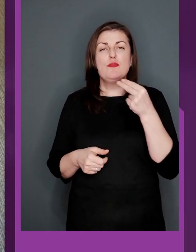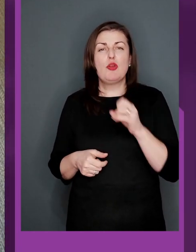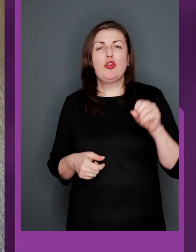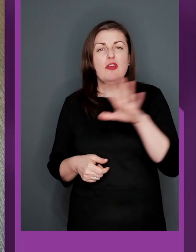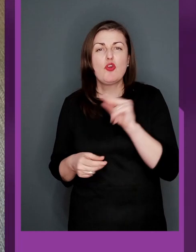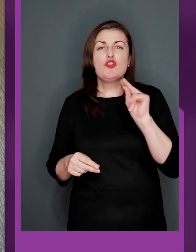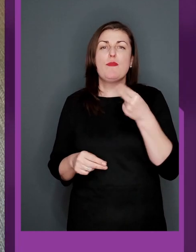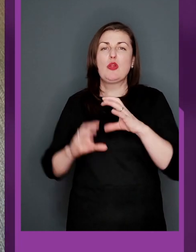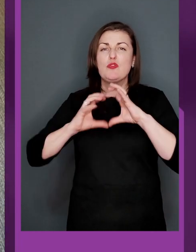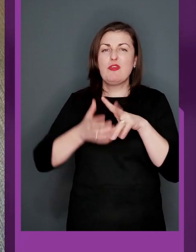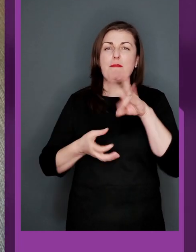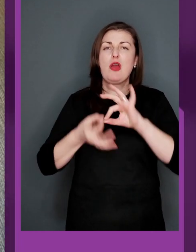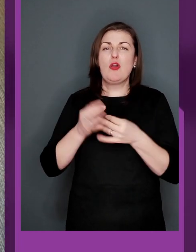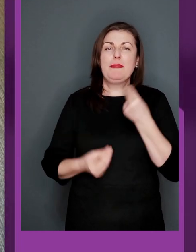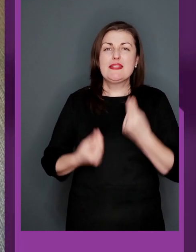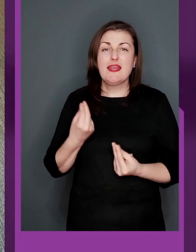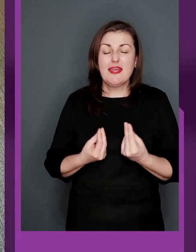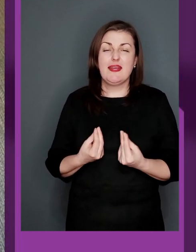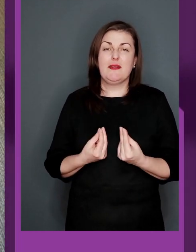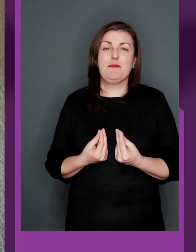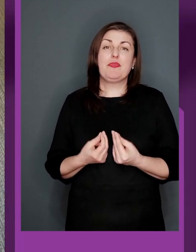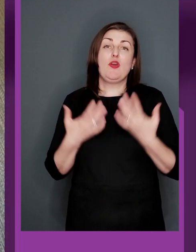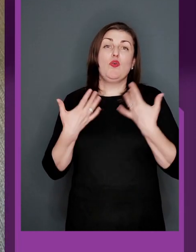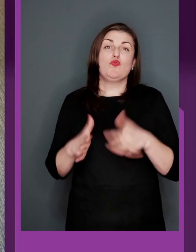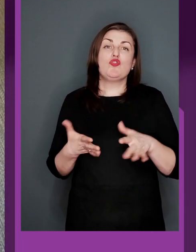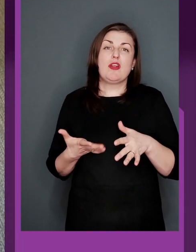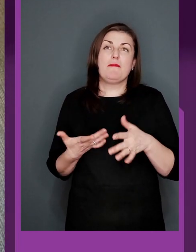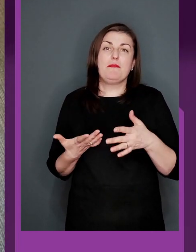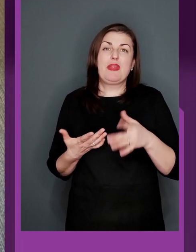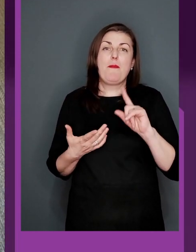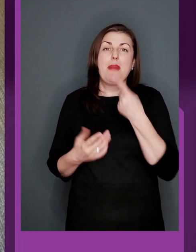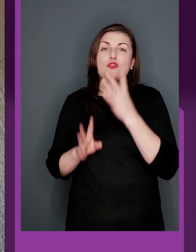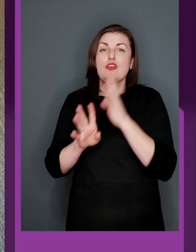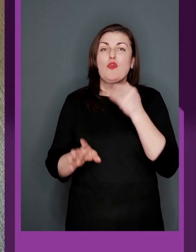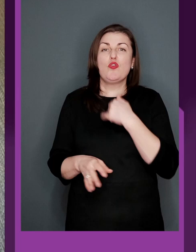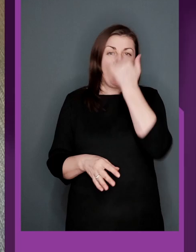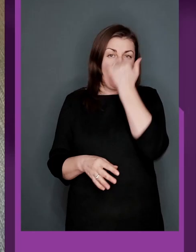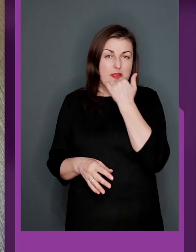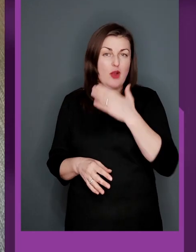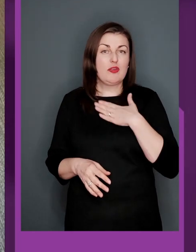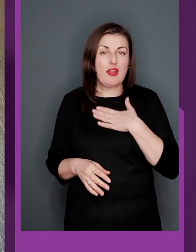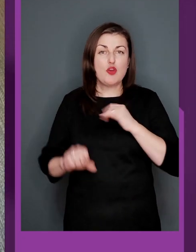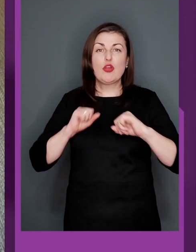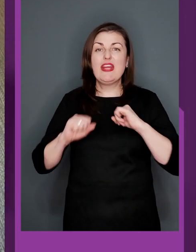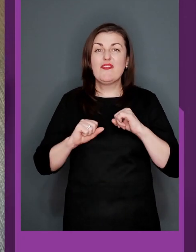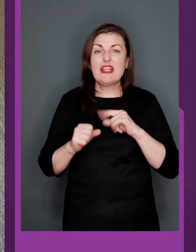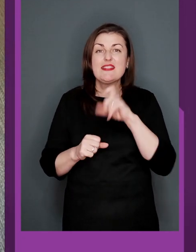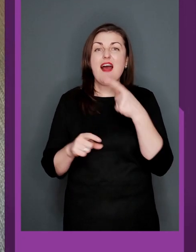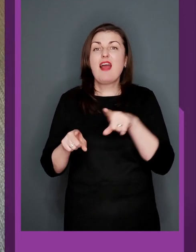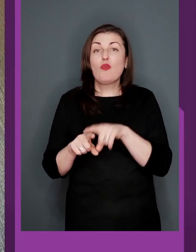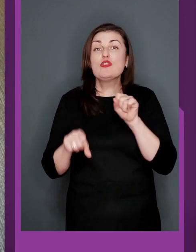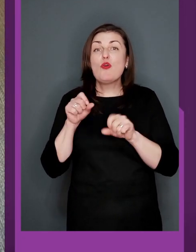Чемпіонату Європи, Чемпіонату світу, паралімпійських іграх. Тож, в першу чергу, хочу подякувати нашому